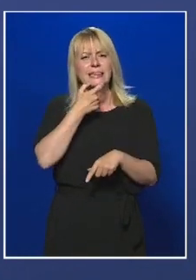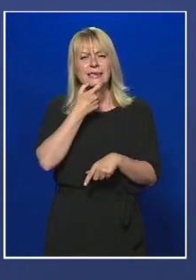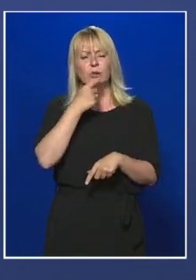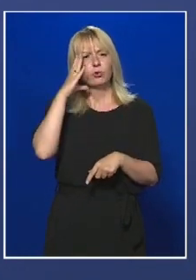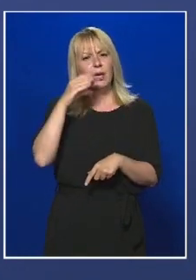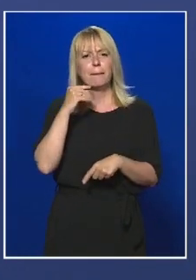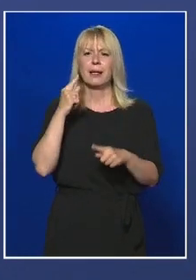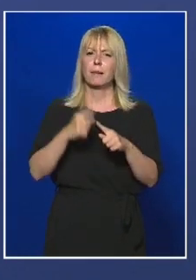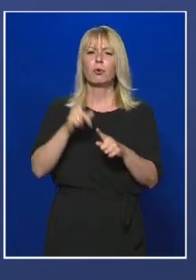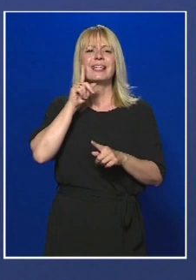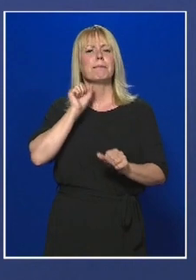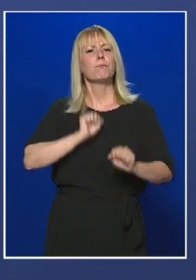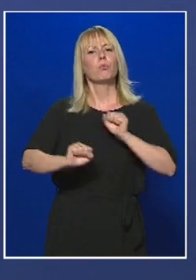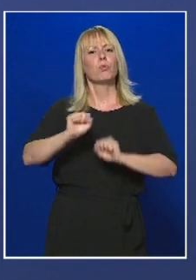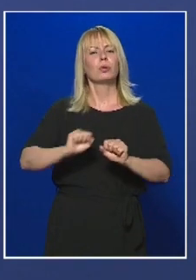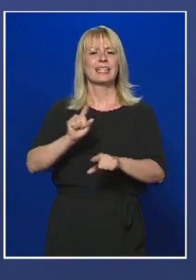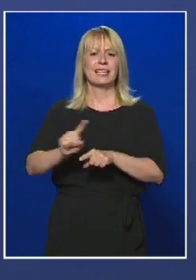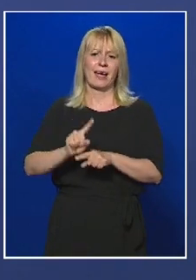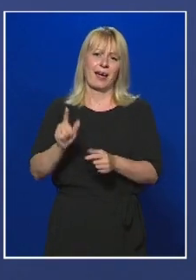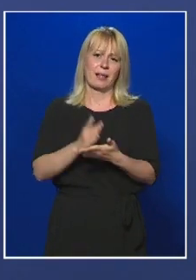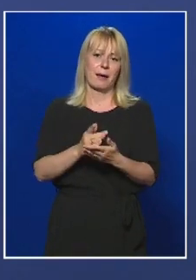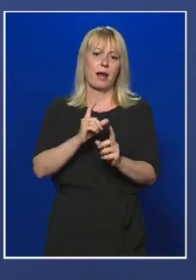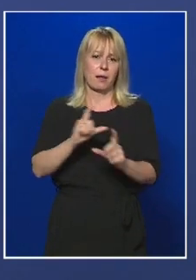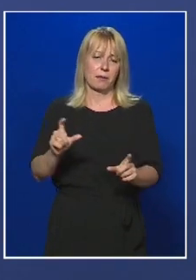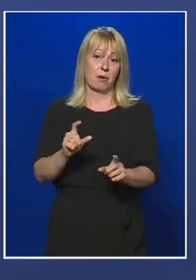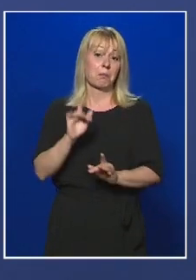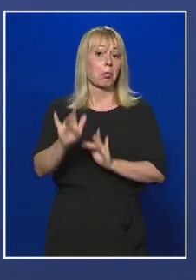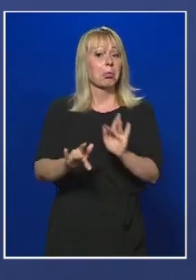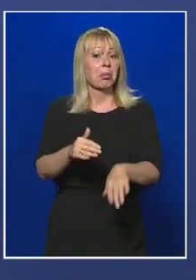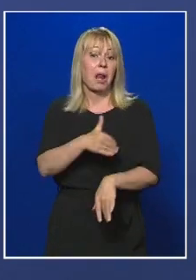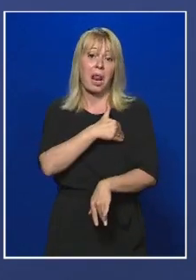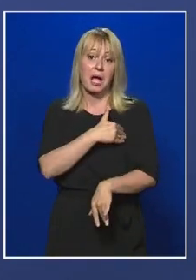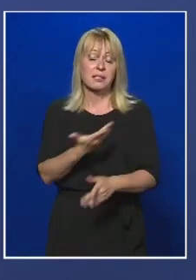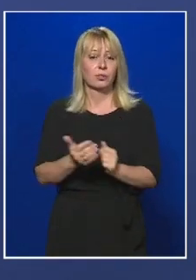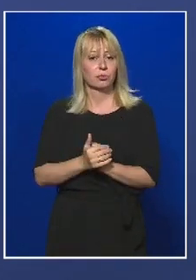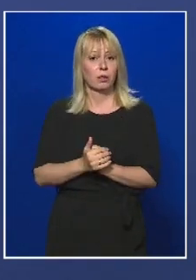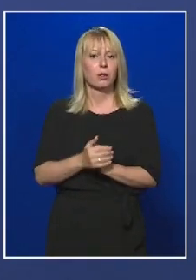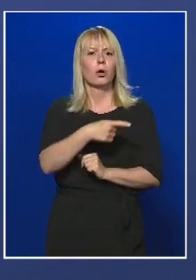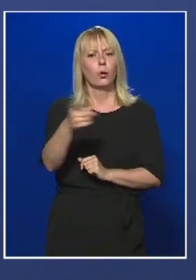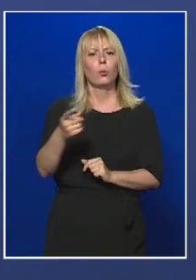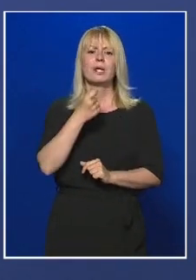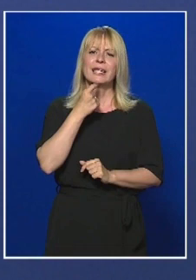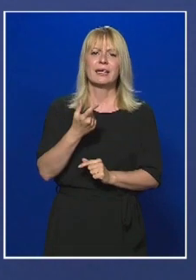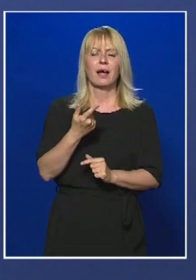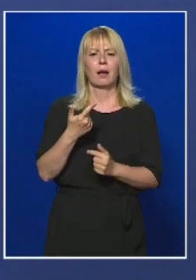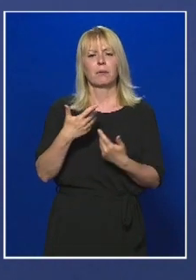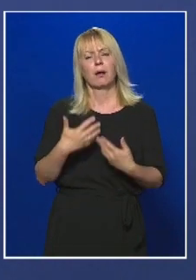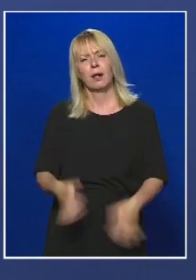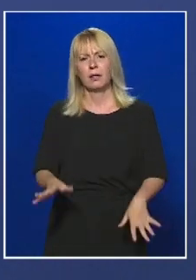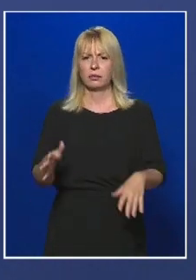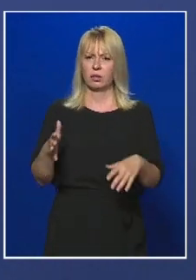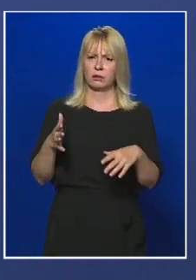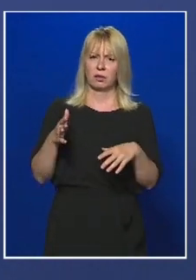éppen az immunhiányuk miatt sokkal ritkában lázasak. Nagyon gyakran észreveszük azt, hogy ők inkább elesettek,